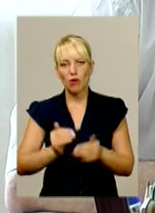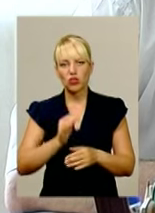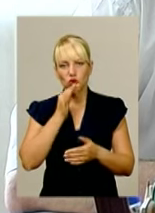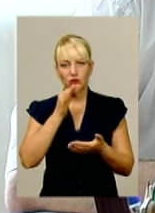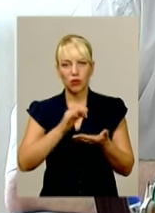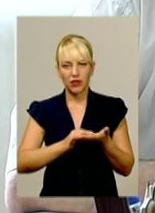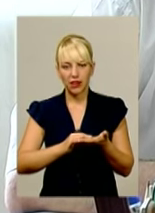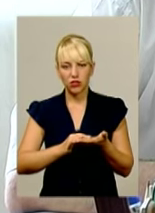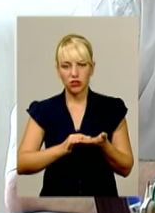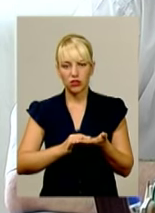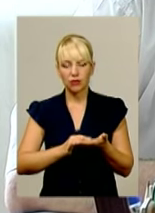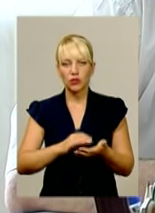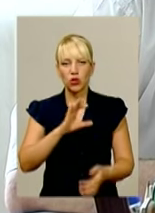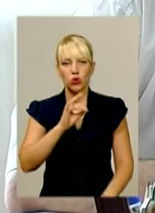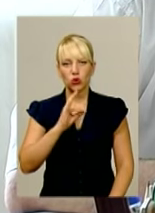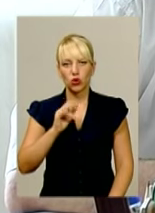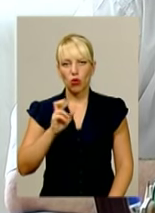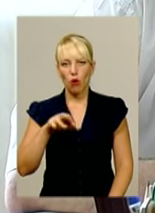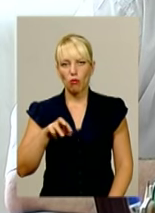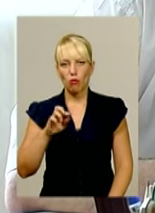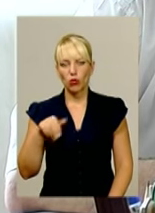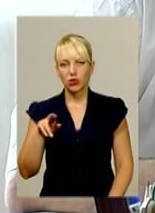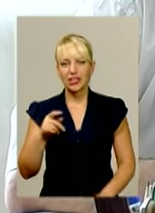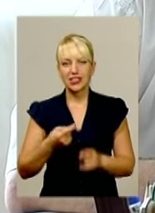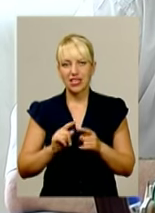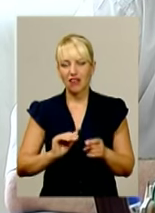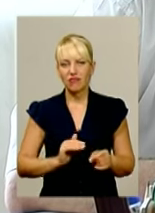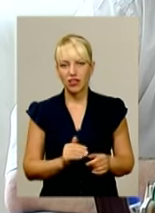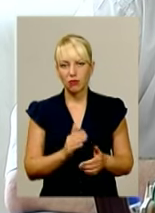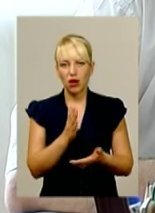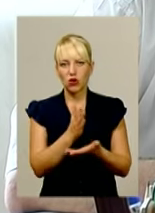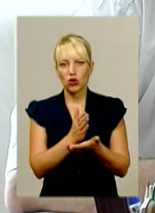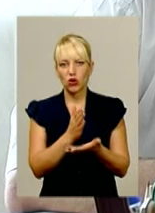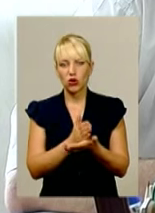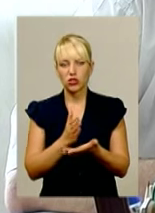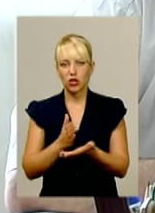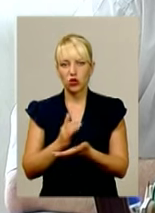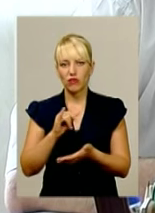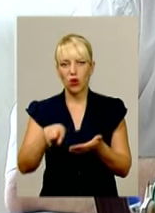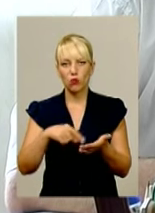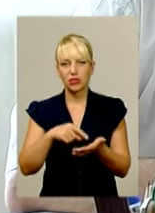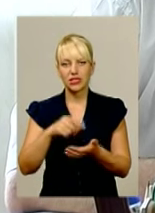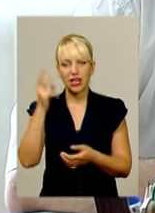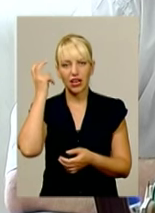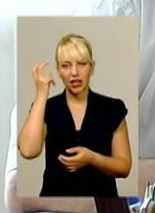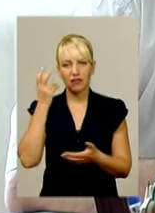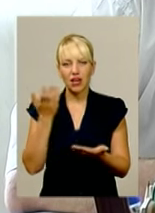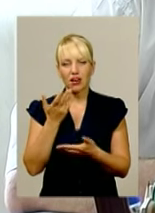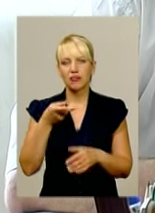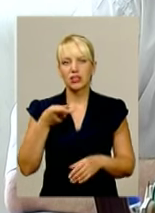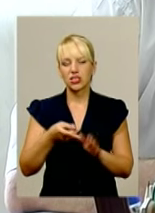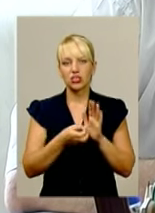Юнікобуд. Це фірма розташована в місті Києві, яка ще у